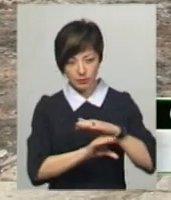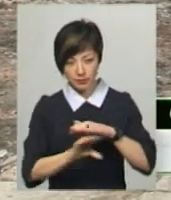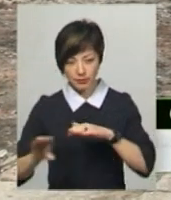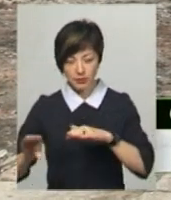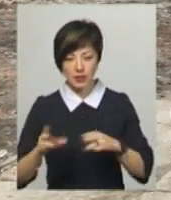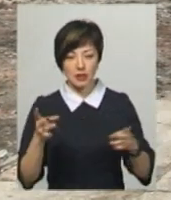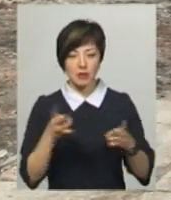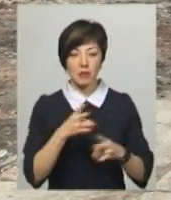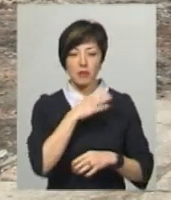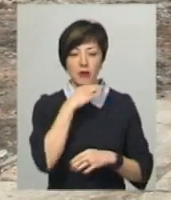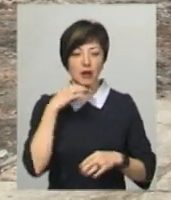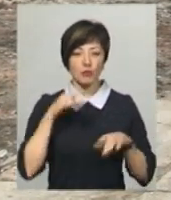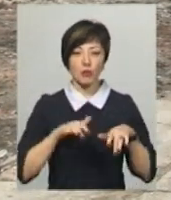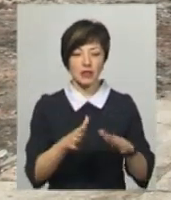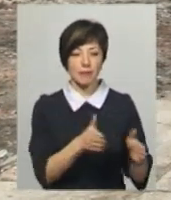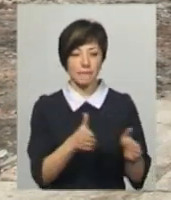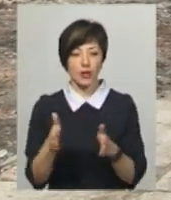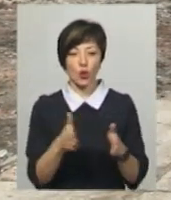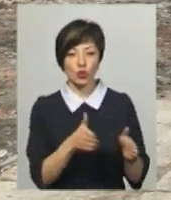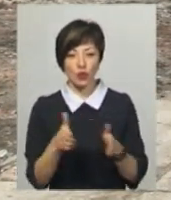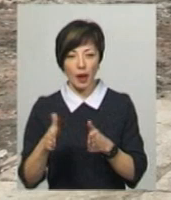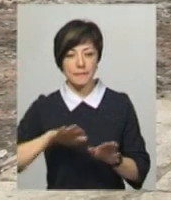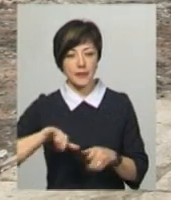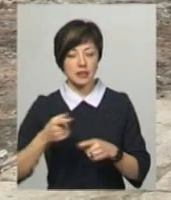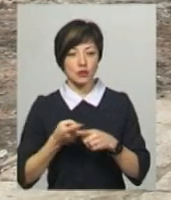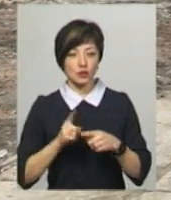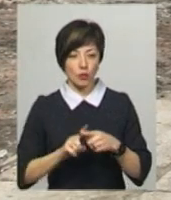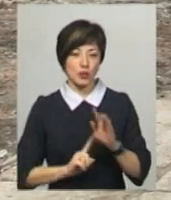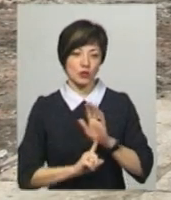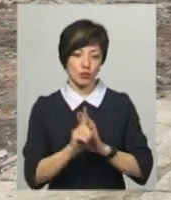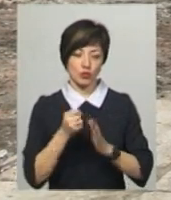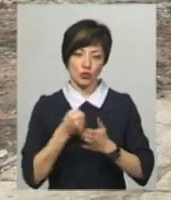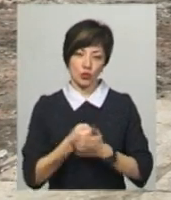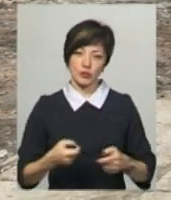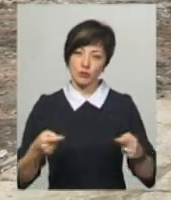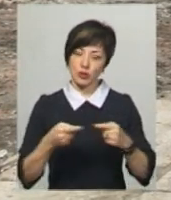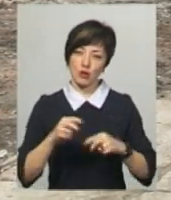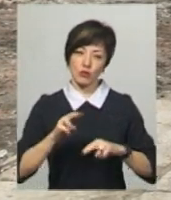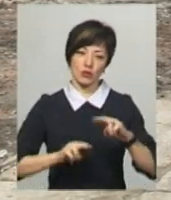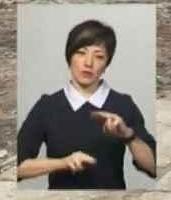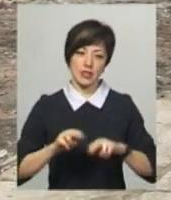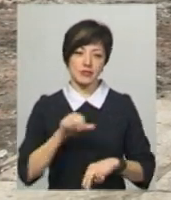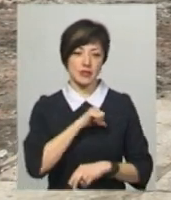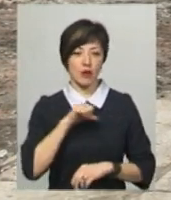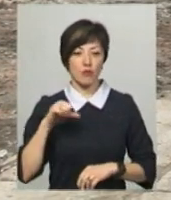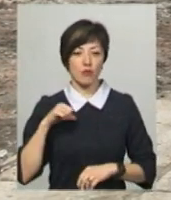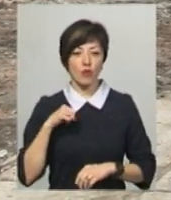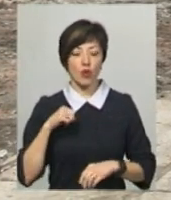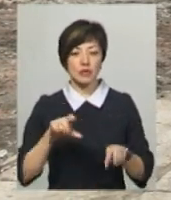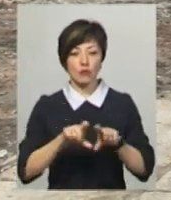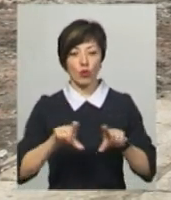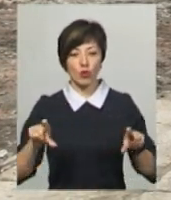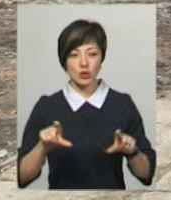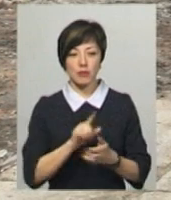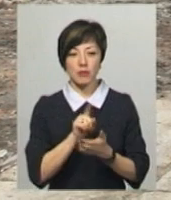провести багато процесів підготовлюючих. А після того вже приступимо до безпосереднього будівництва самої споруди,